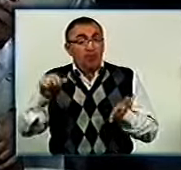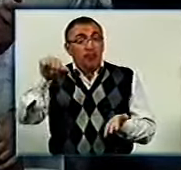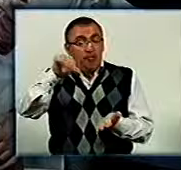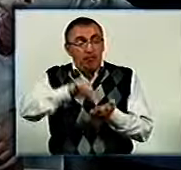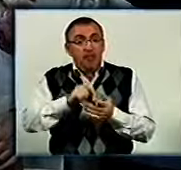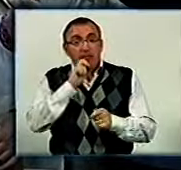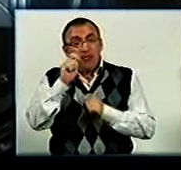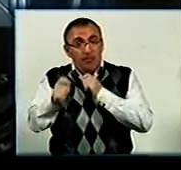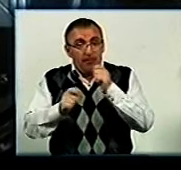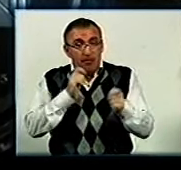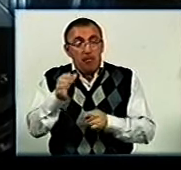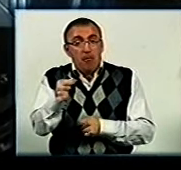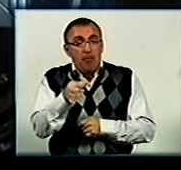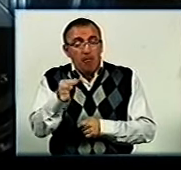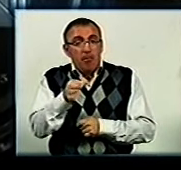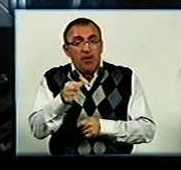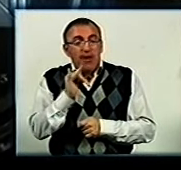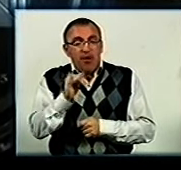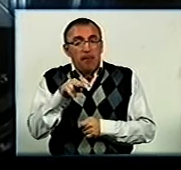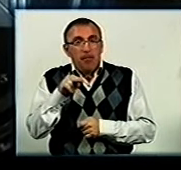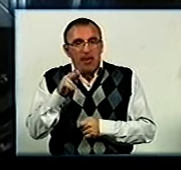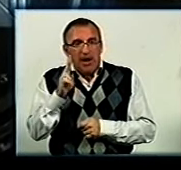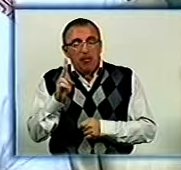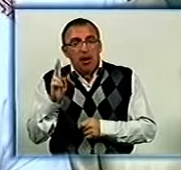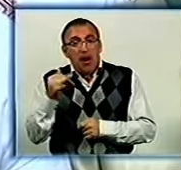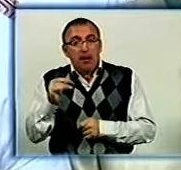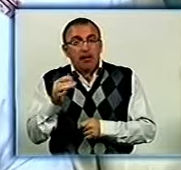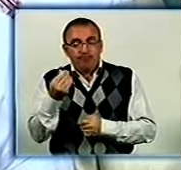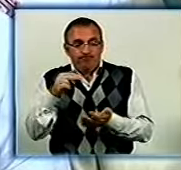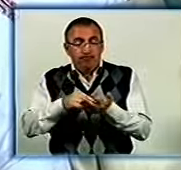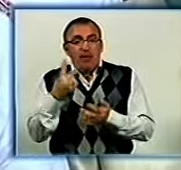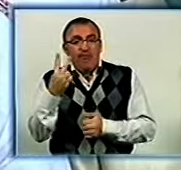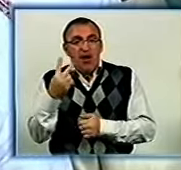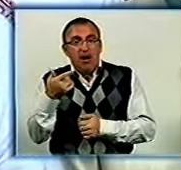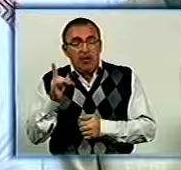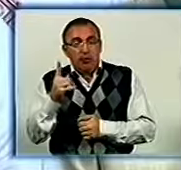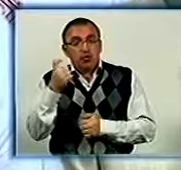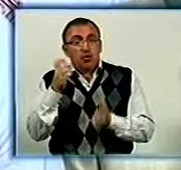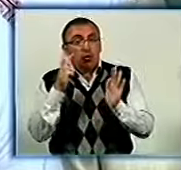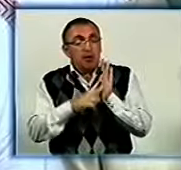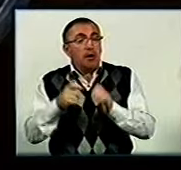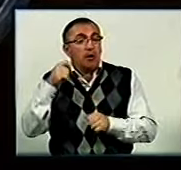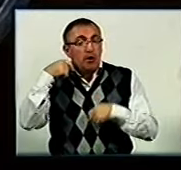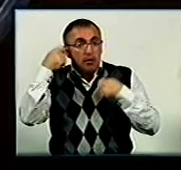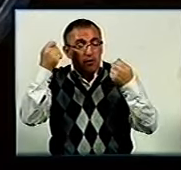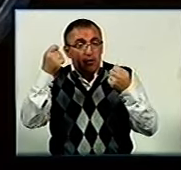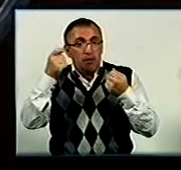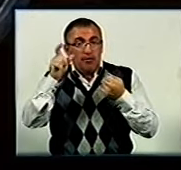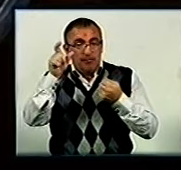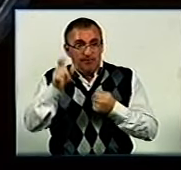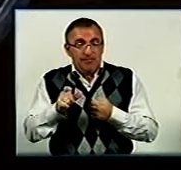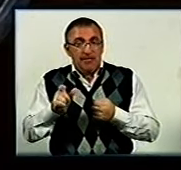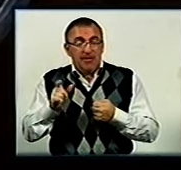презентували пам'ятну монету Іван Карпенко-Карий номіналом 2 гривні. Присвячено 170-й річниці з дня народження фундатора